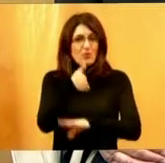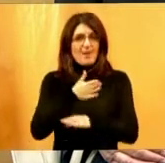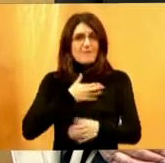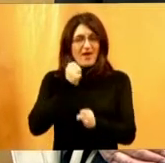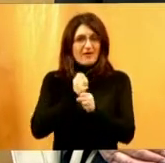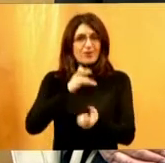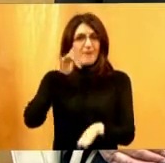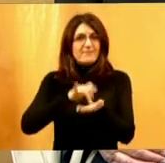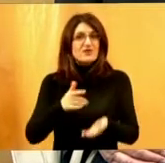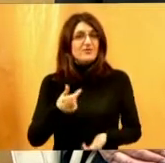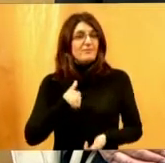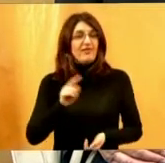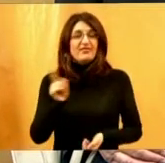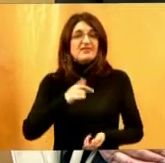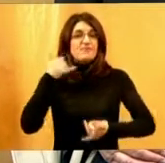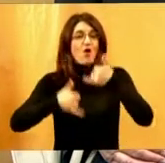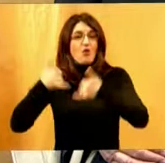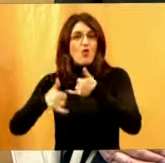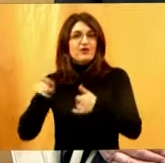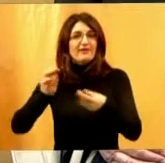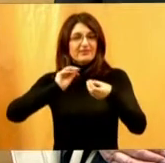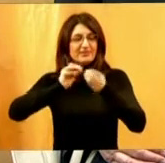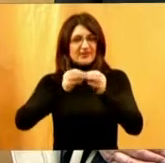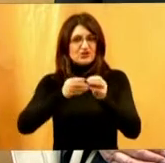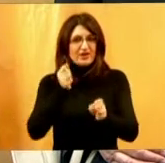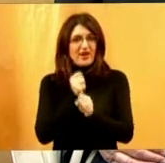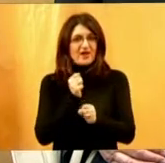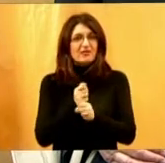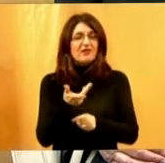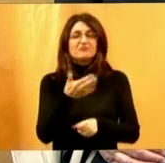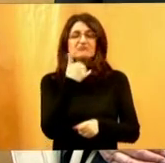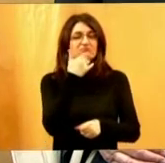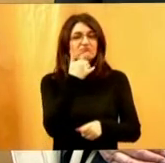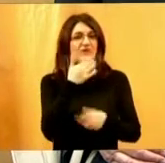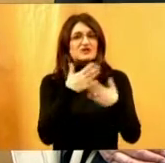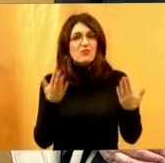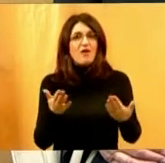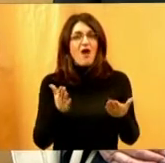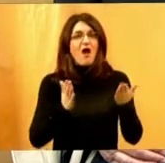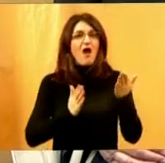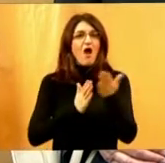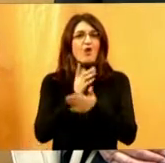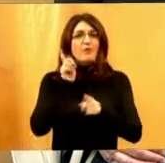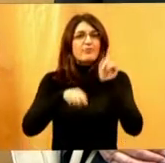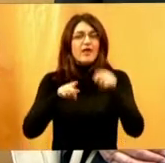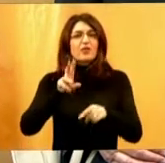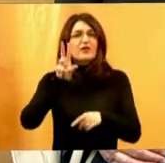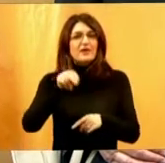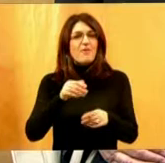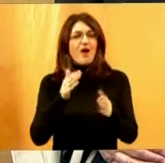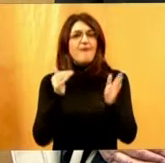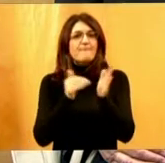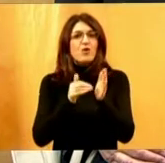nismo konkurentni na tržištu rada. Bez obzira da li netko imao potrebu